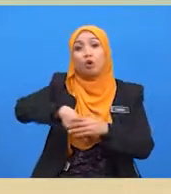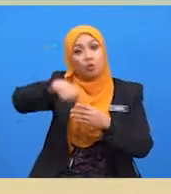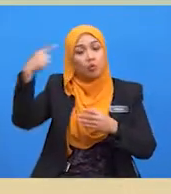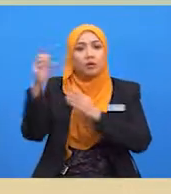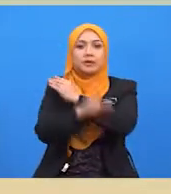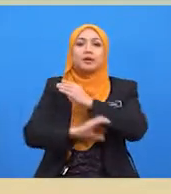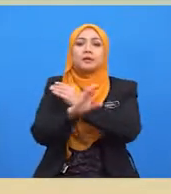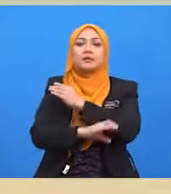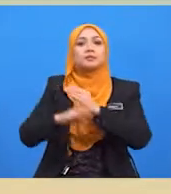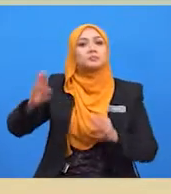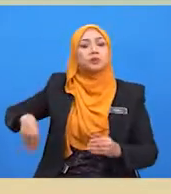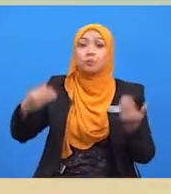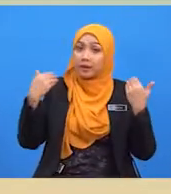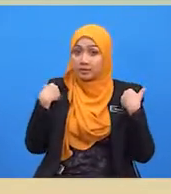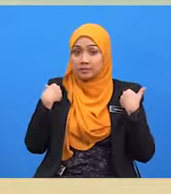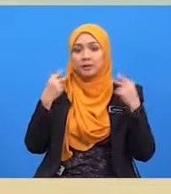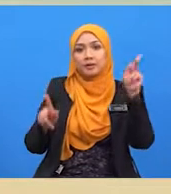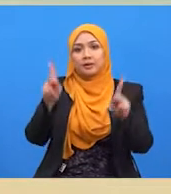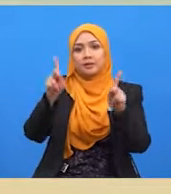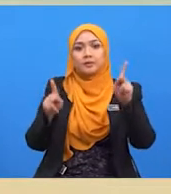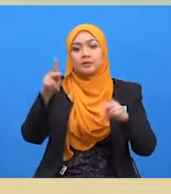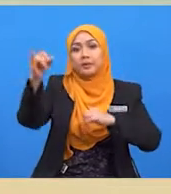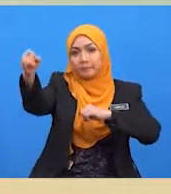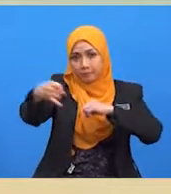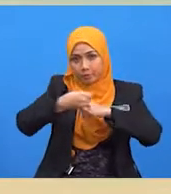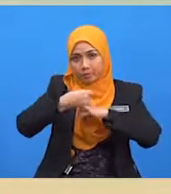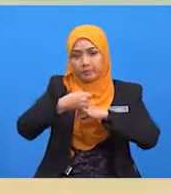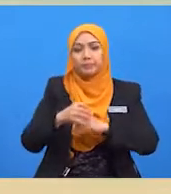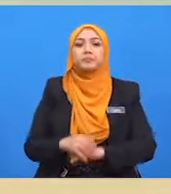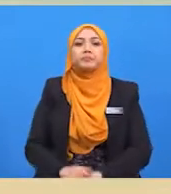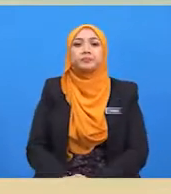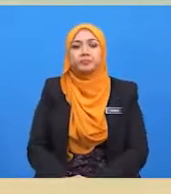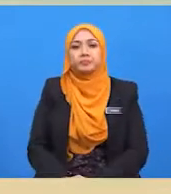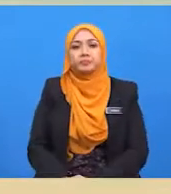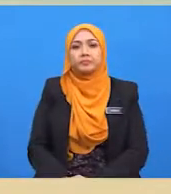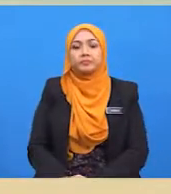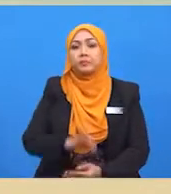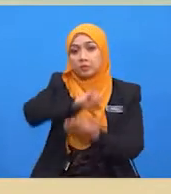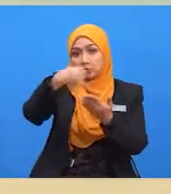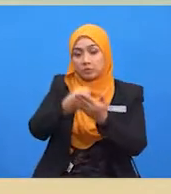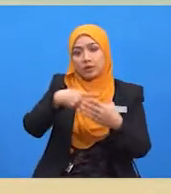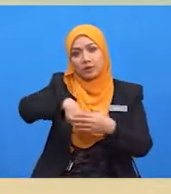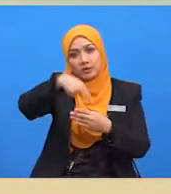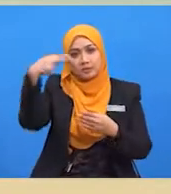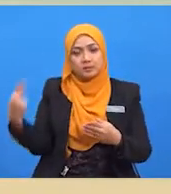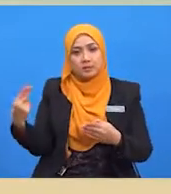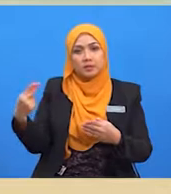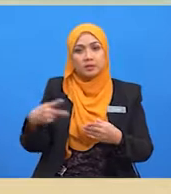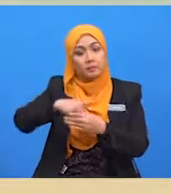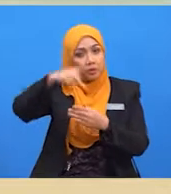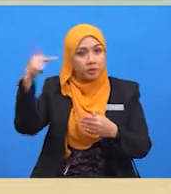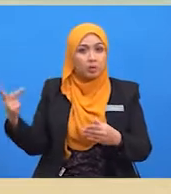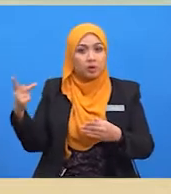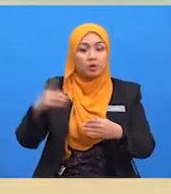jumlah hasil jumlah pengeluar domestik sebelum perdagangan antarabangsa